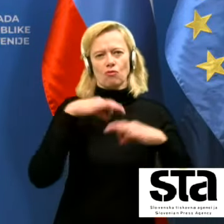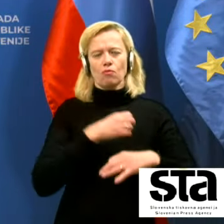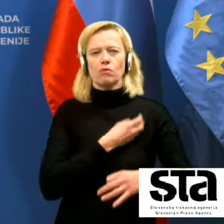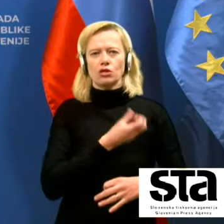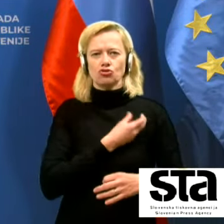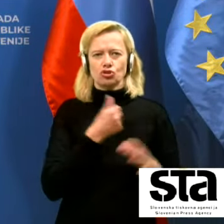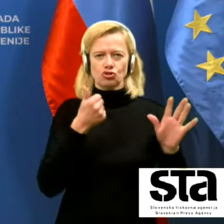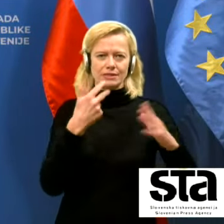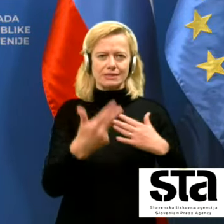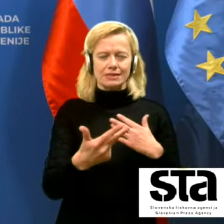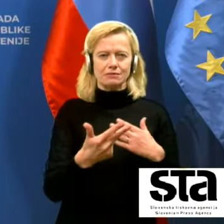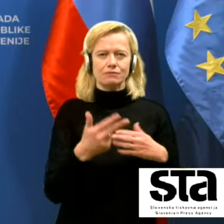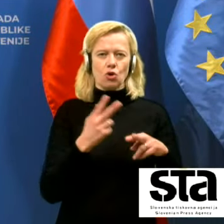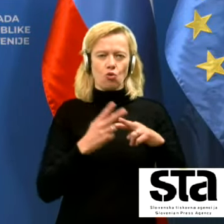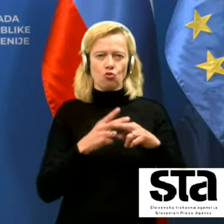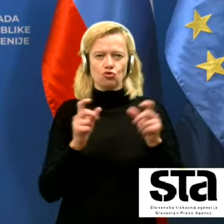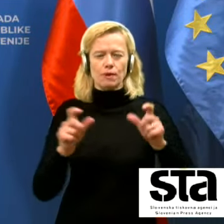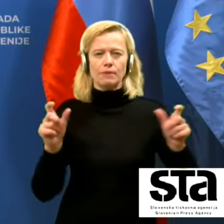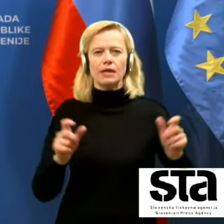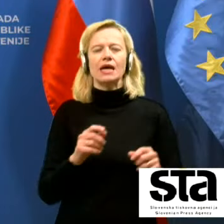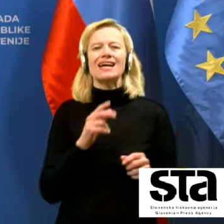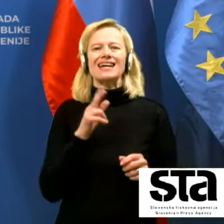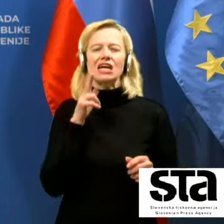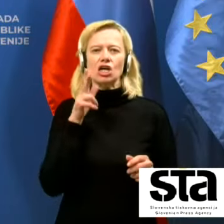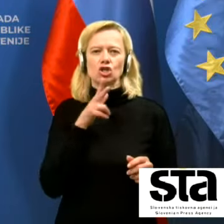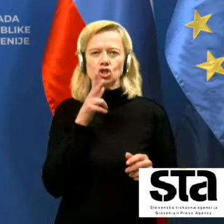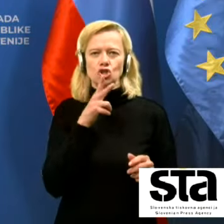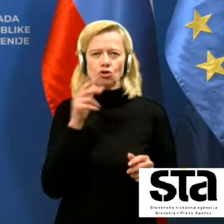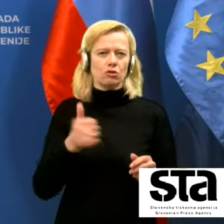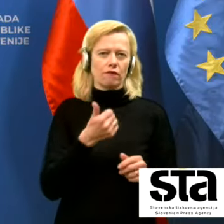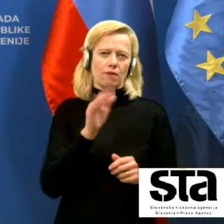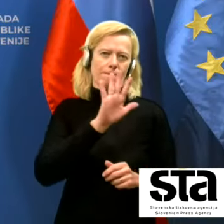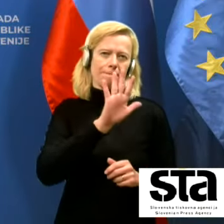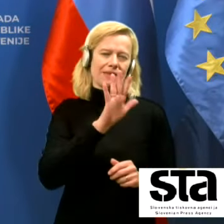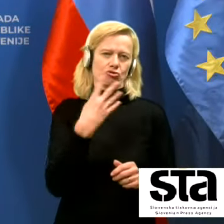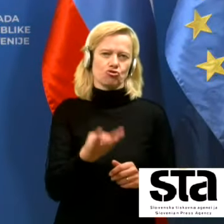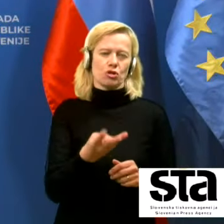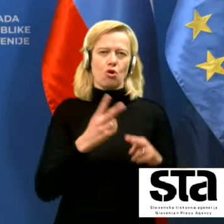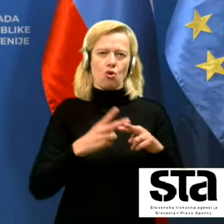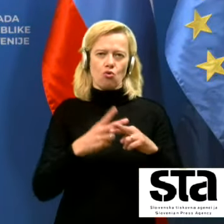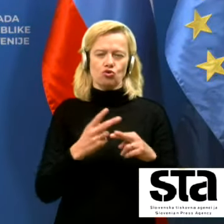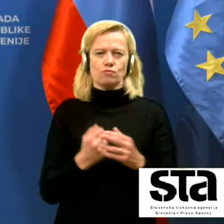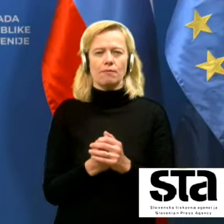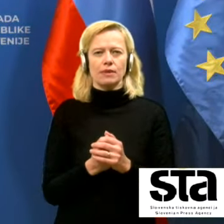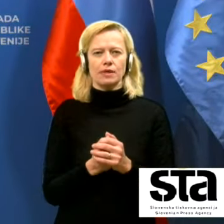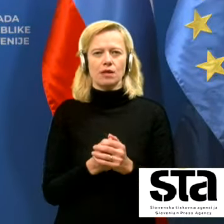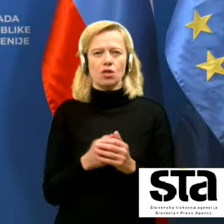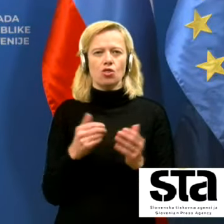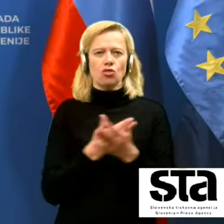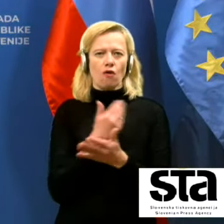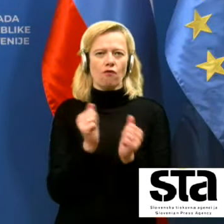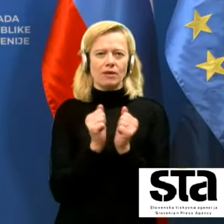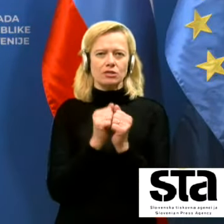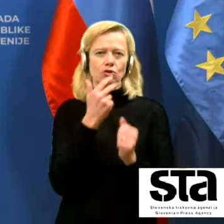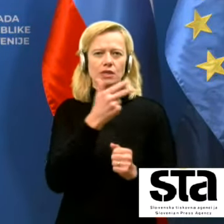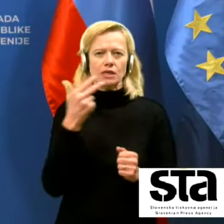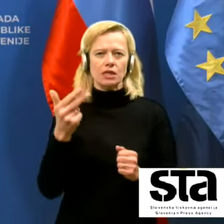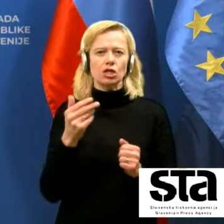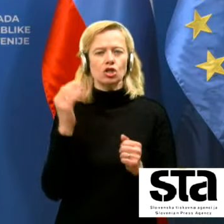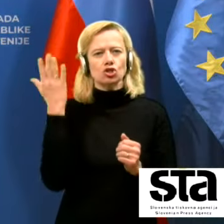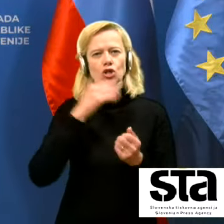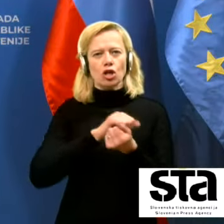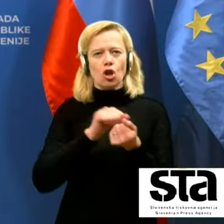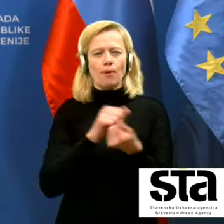36 okužbami in Krško znova skar 45 okužbami. Novo mesto 33 in